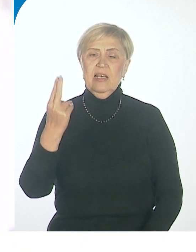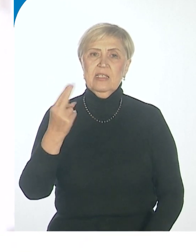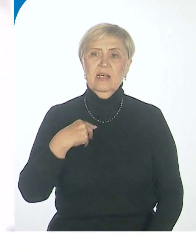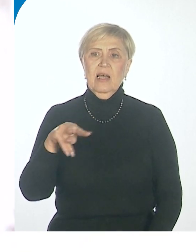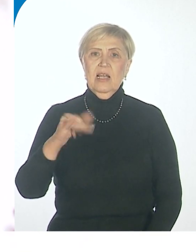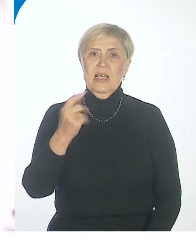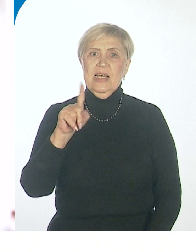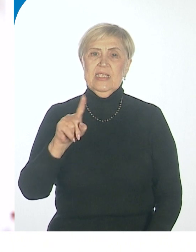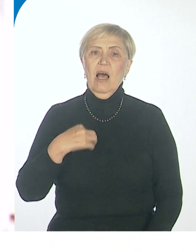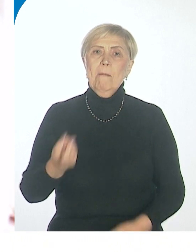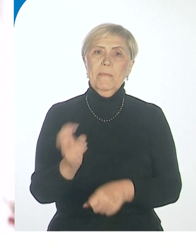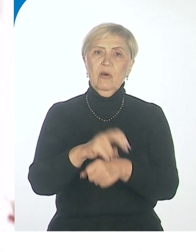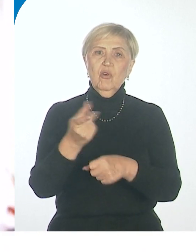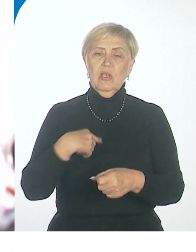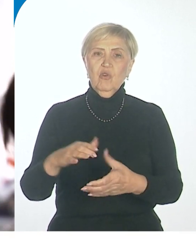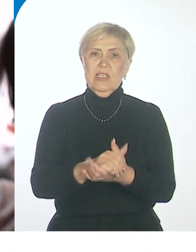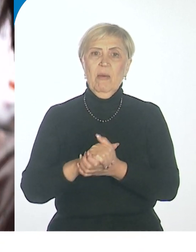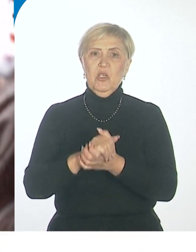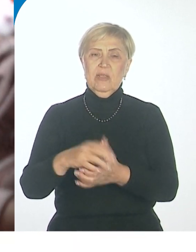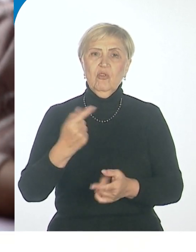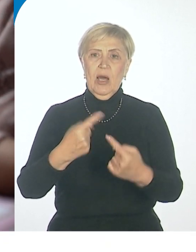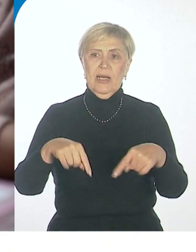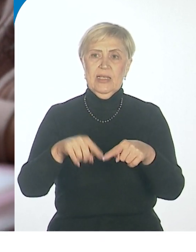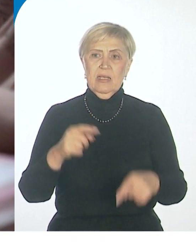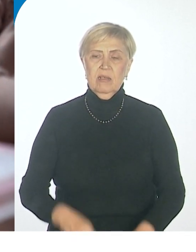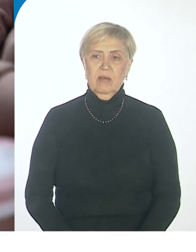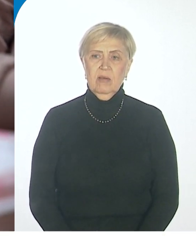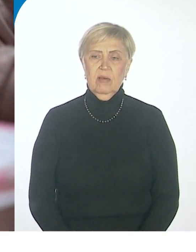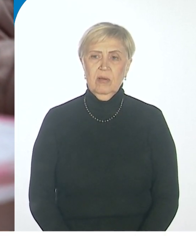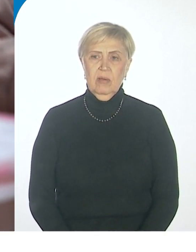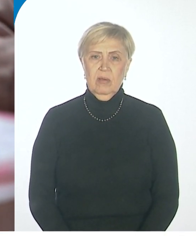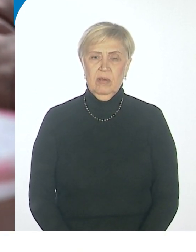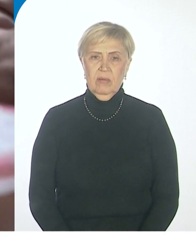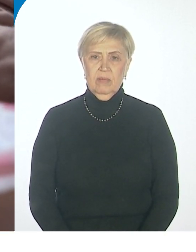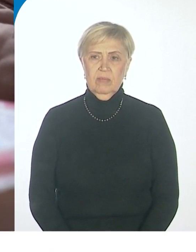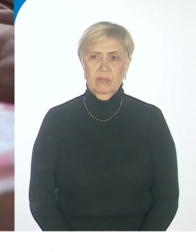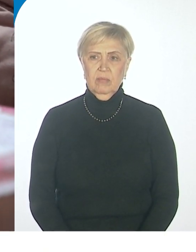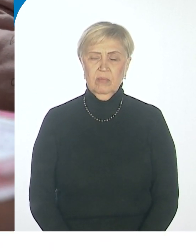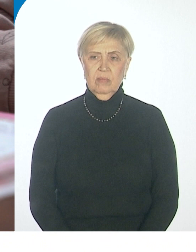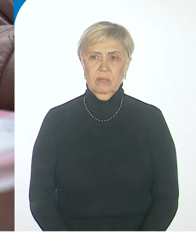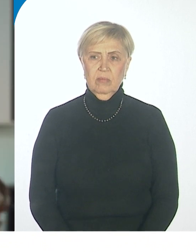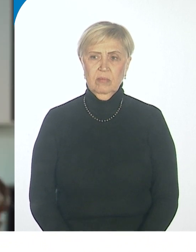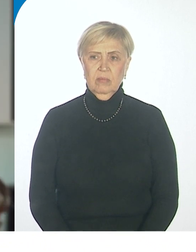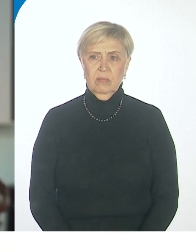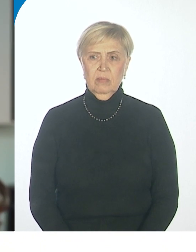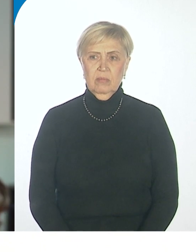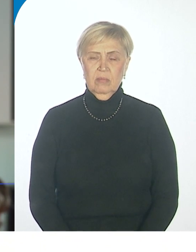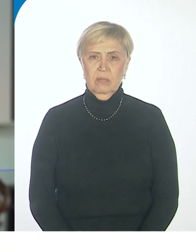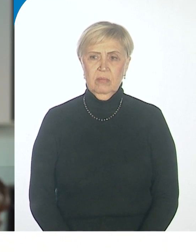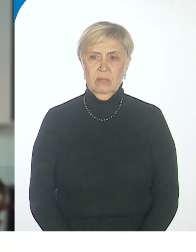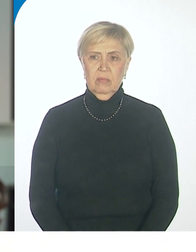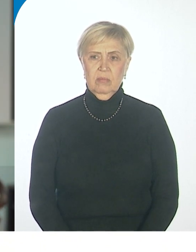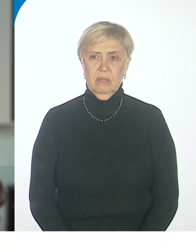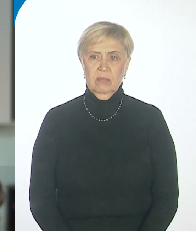приходит в общественную организацию инвалидов по слуху «Аридонс». В начале я обратилась к ней по поводу